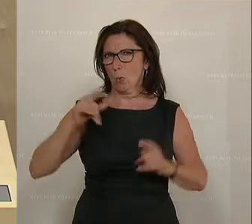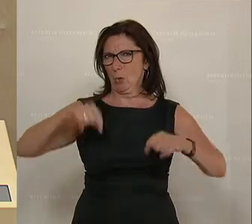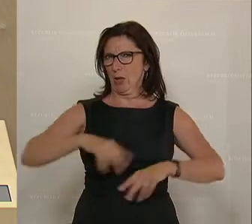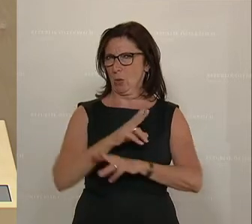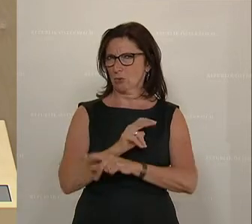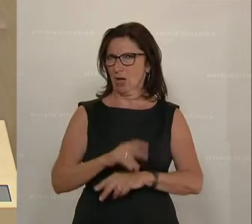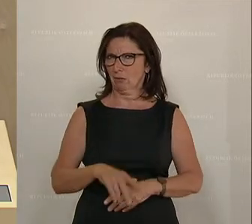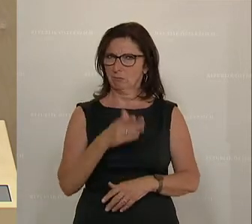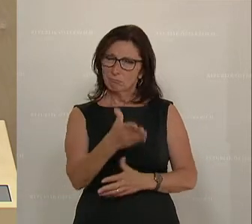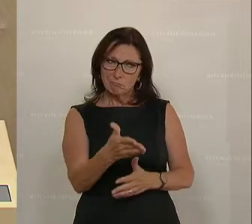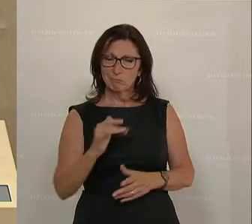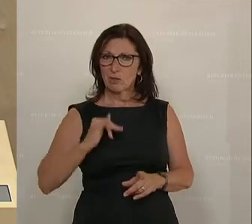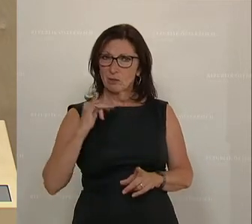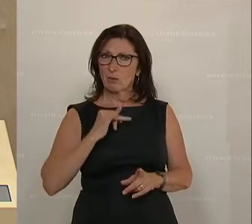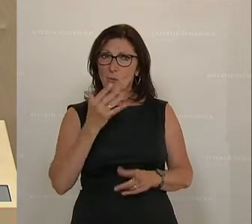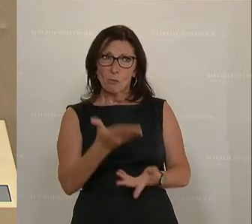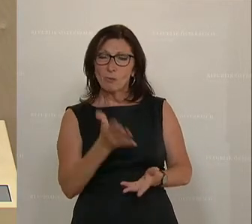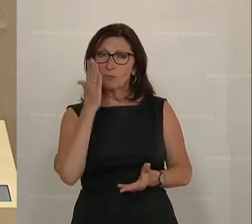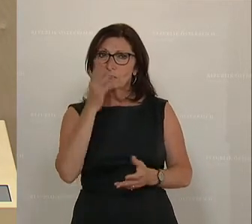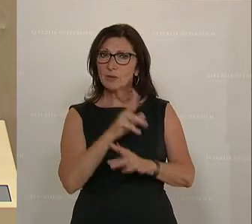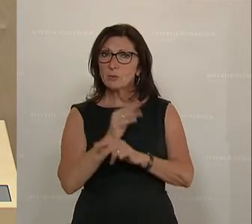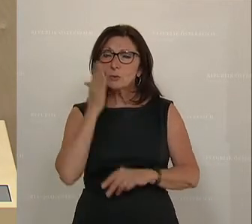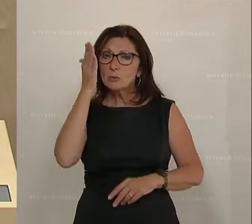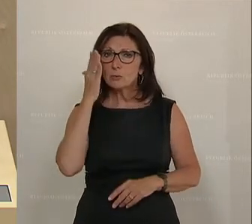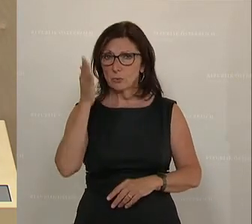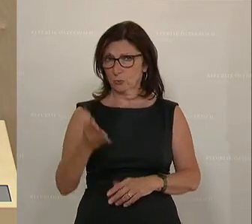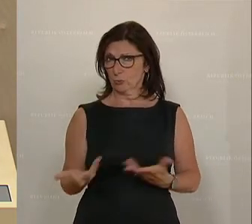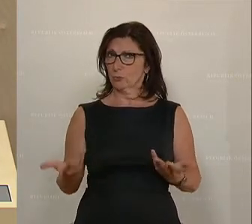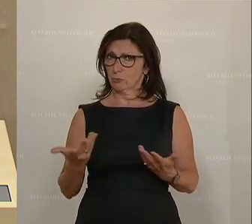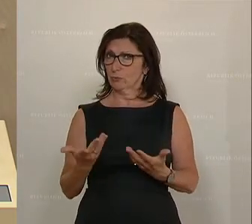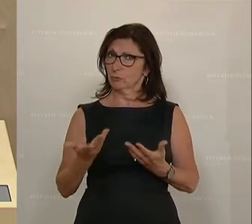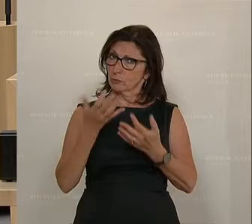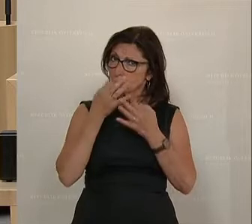die die Zukunft von Österreich und damit auch den Standort in Österreich stärken werden.